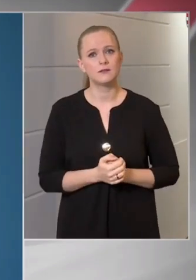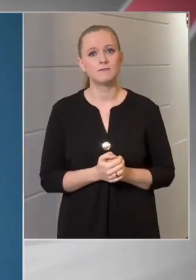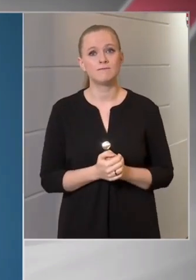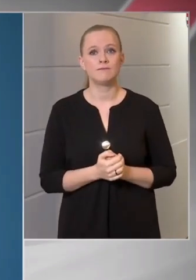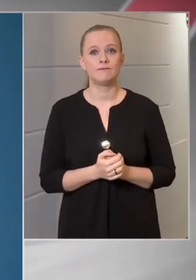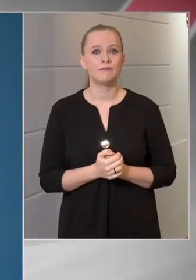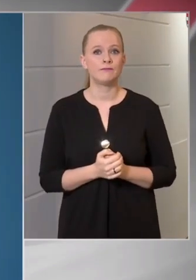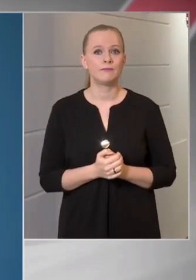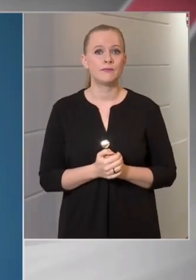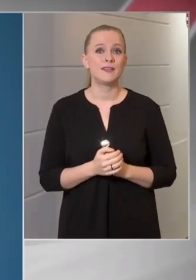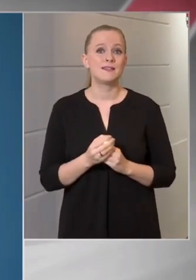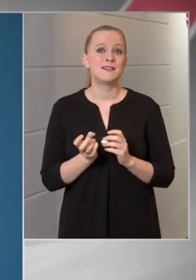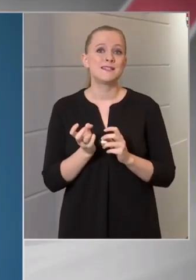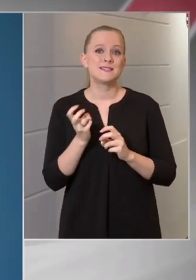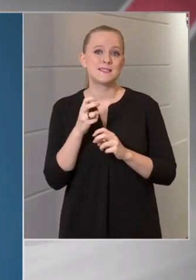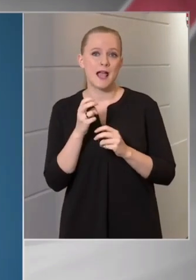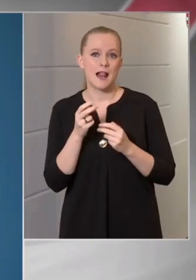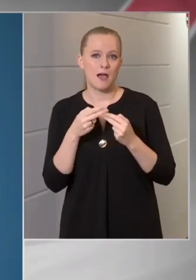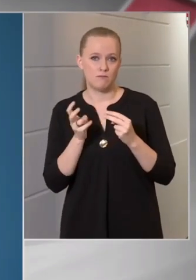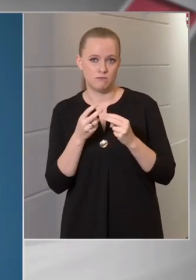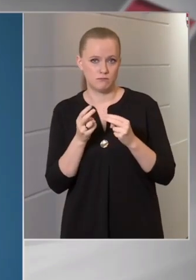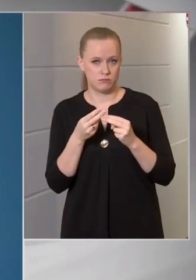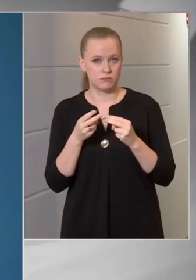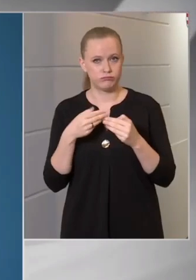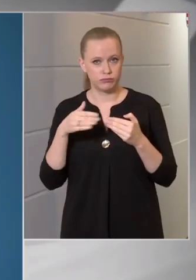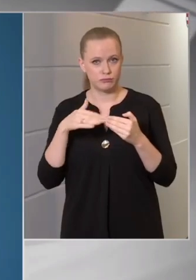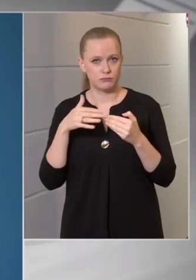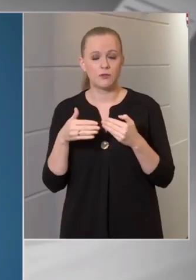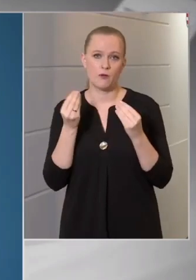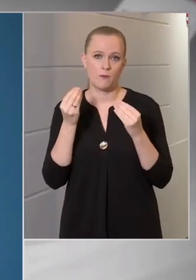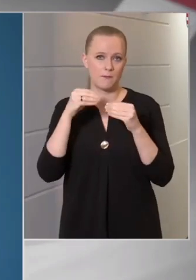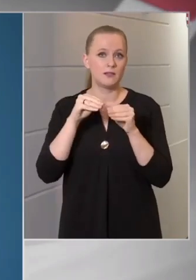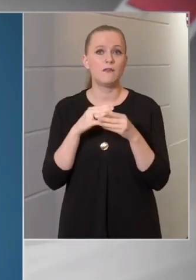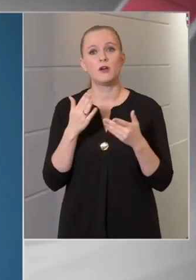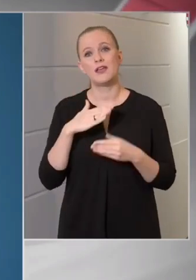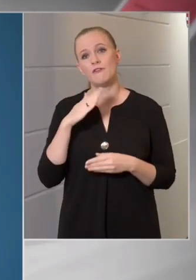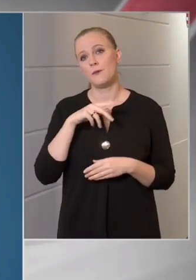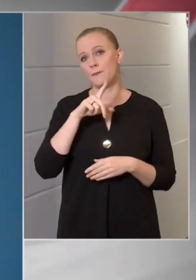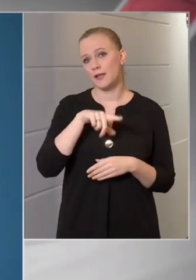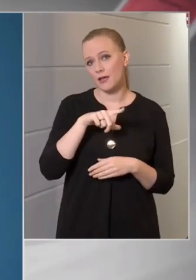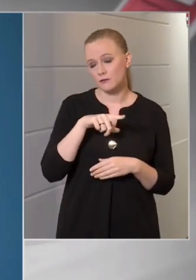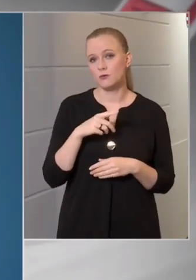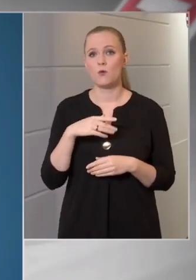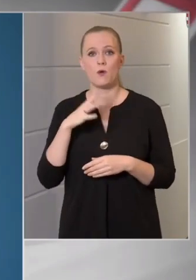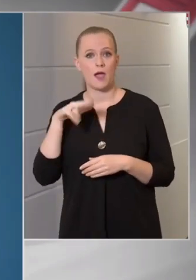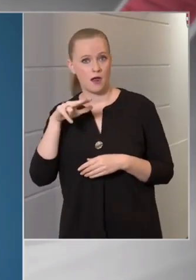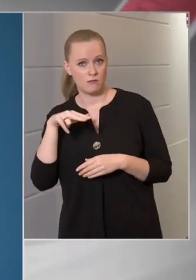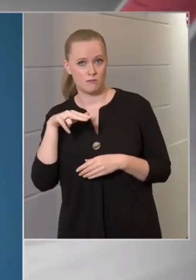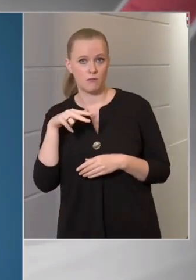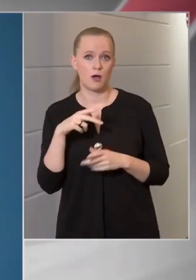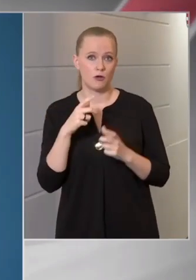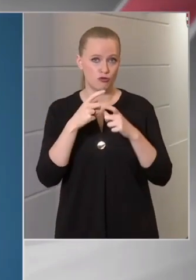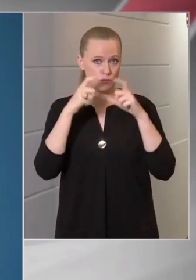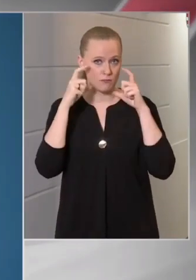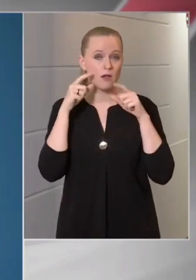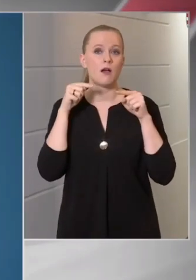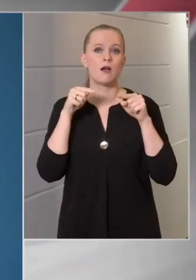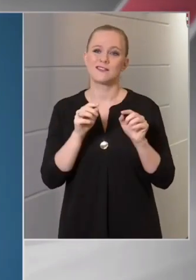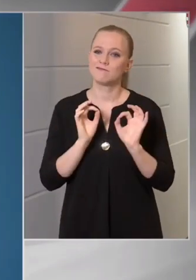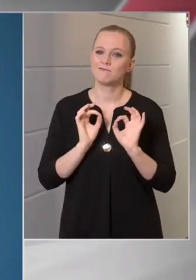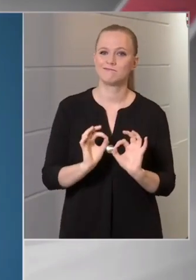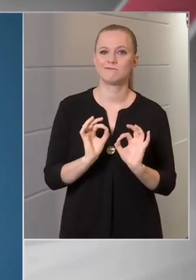szeleppel rendelkeznek, vagy netán FFP2-es, 3-as maszkok, ami kifejezetten